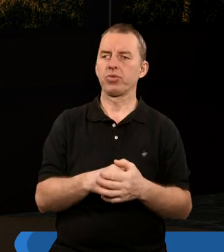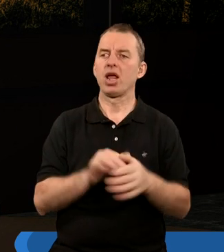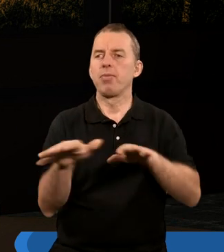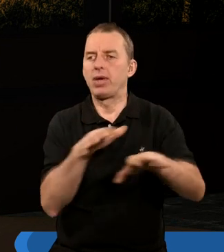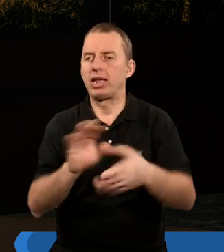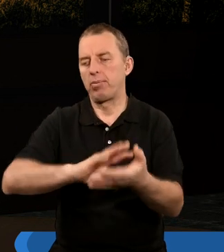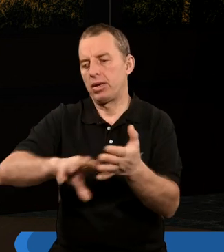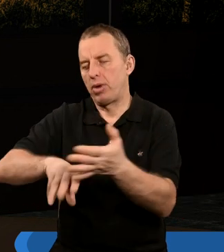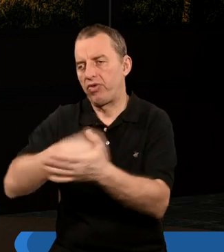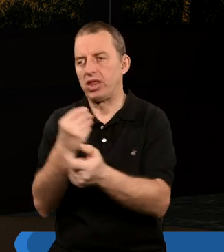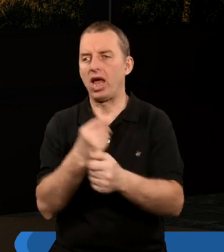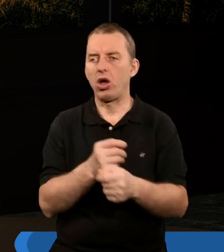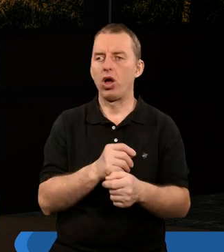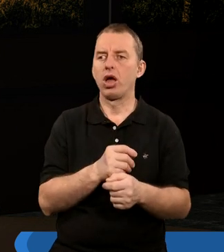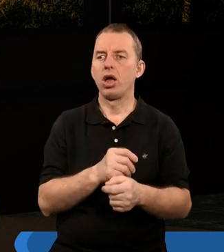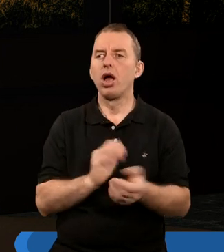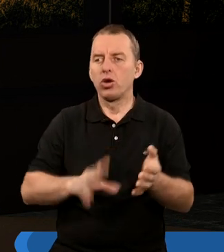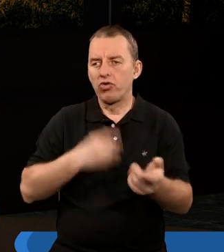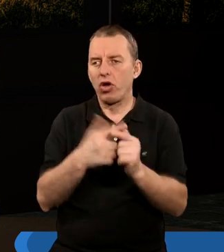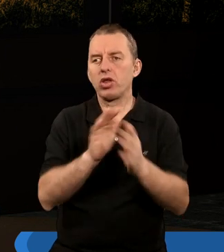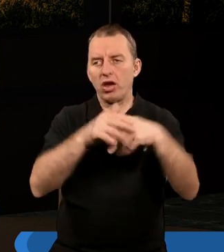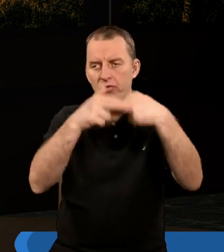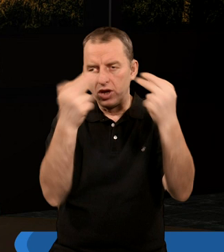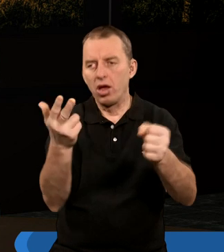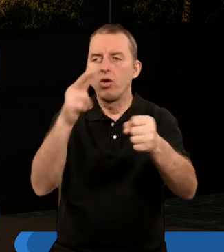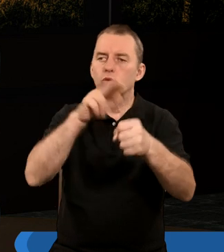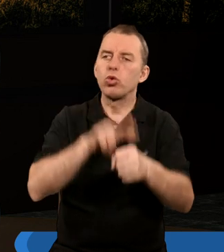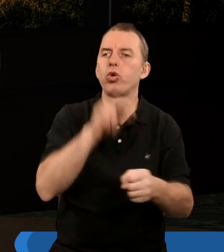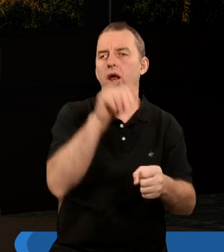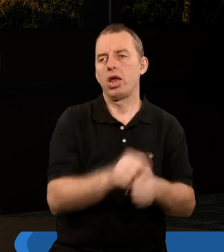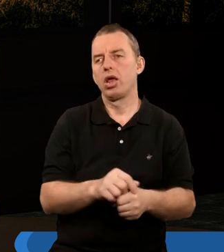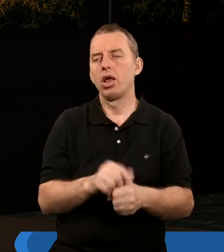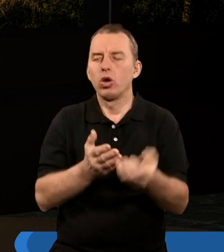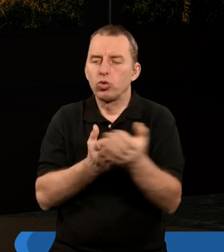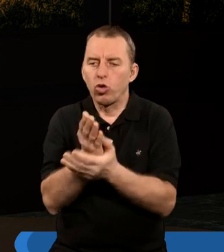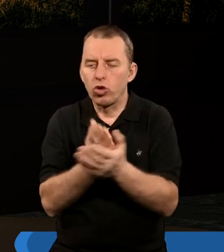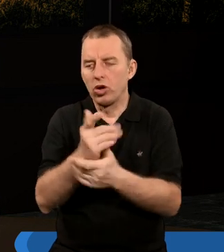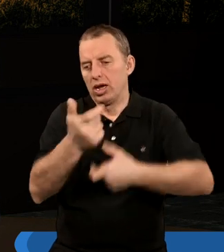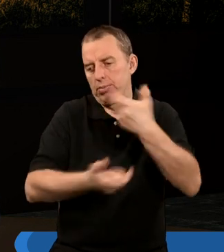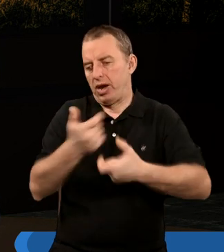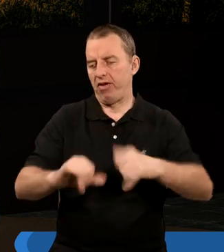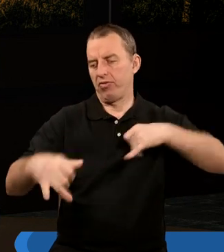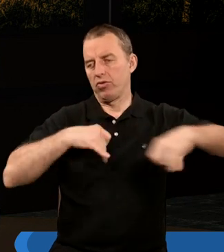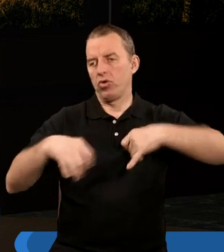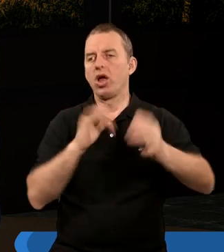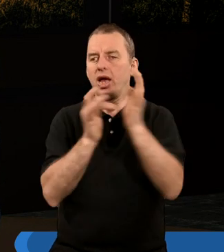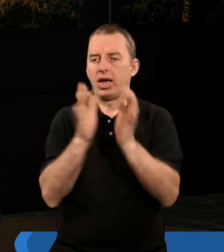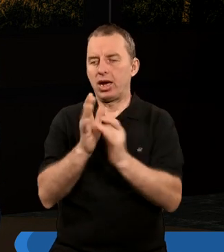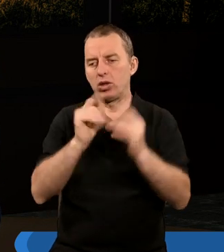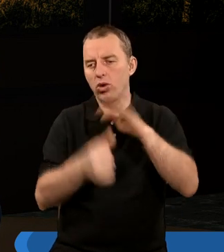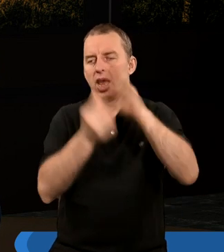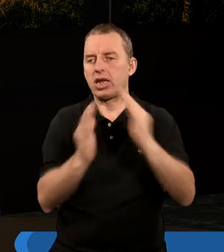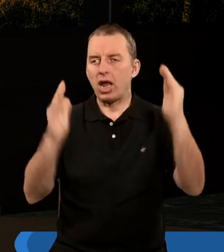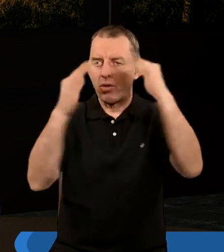miejsca Pisma Świętego, jest świątynią w niebie, w której swoją służbę sprawuje Chrystus jako arcykapłan.